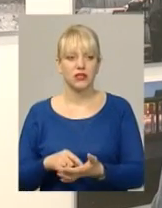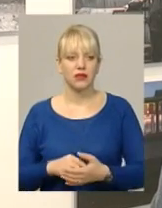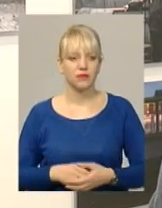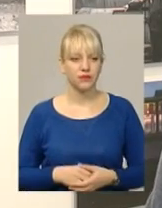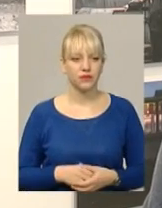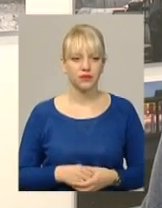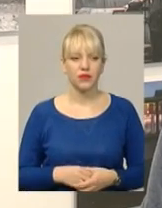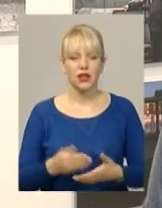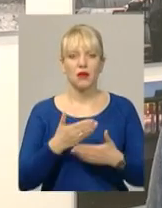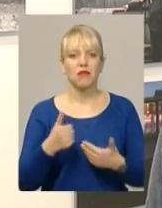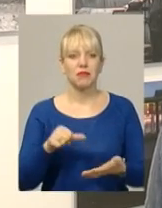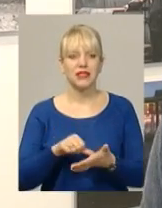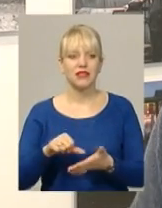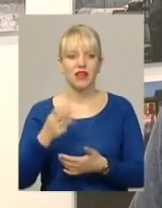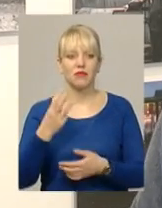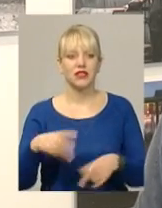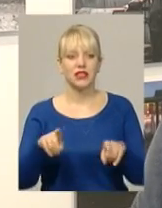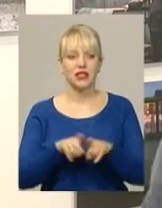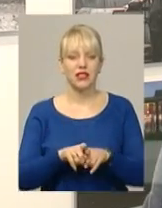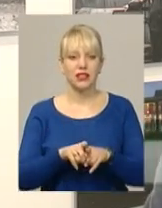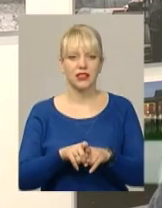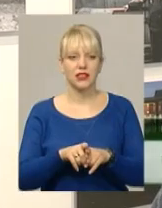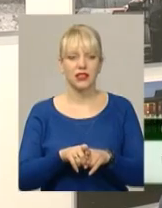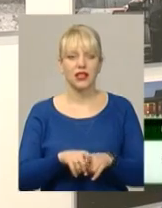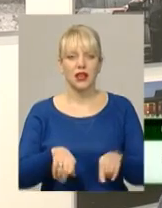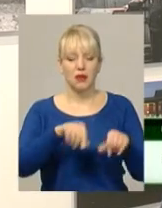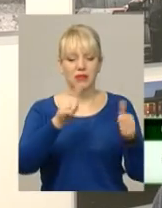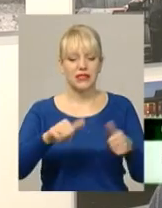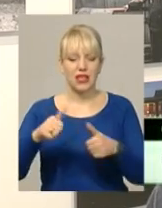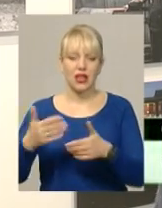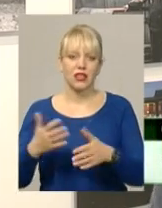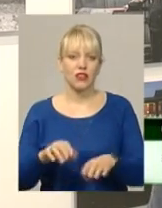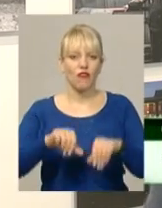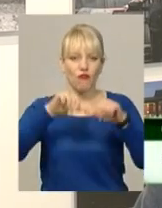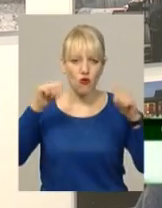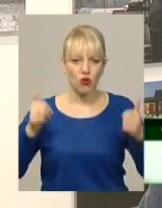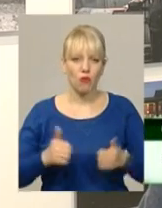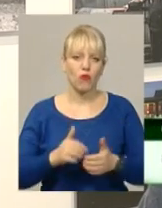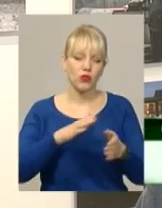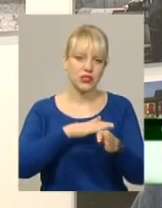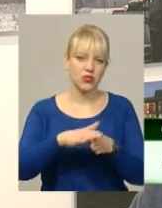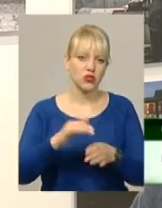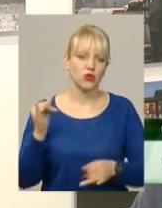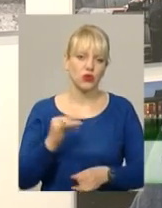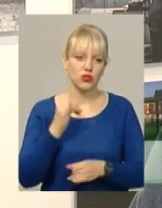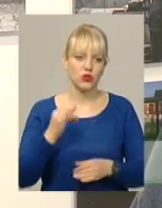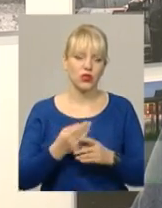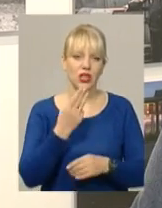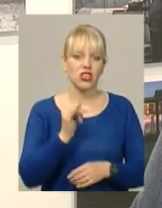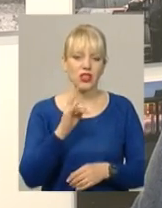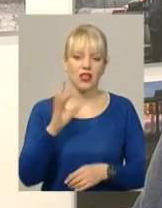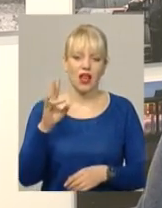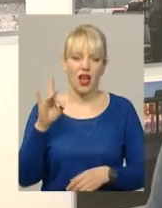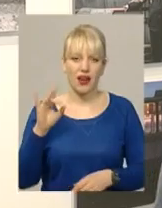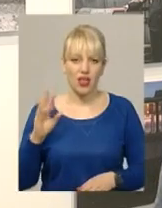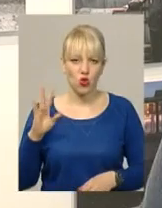Ми представляємо три таких піцерії, які формують цілісну історію. Перше – це Олексій Шенкаренко з